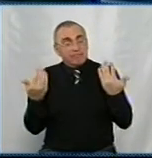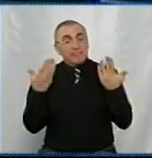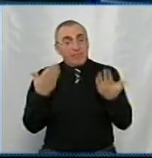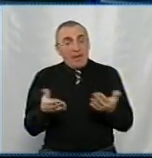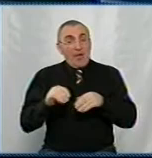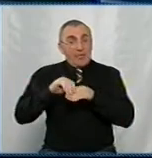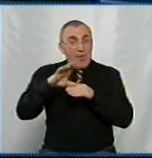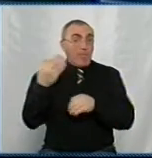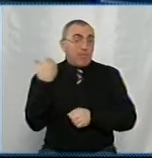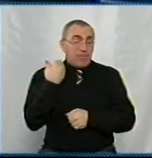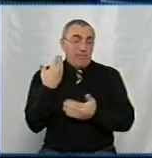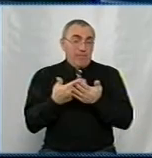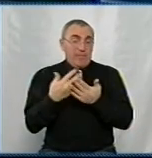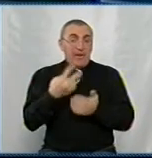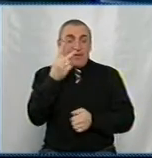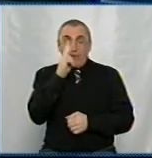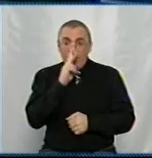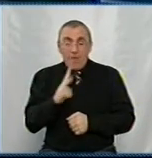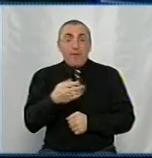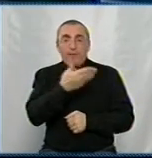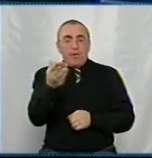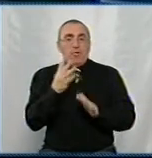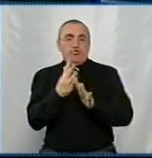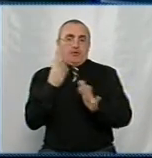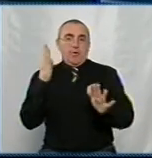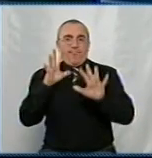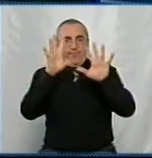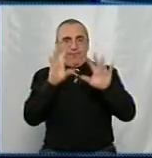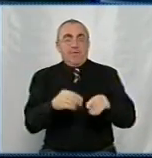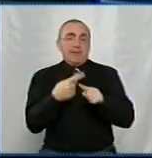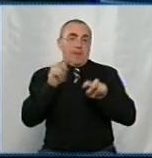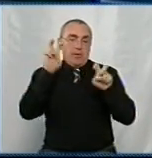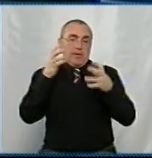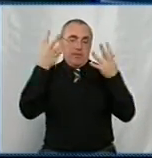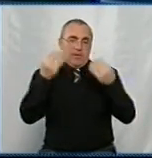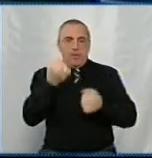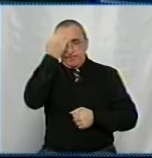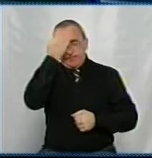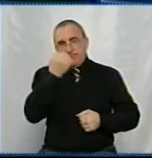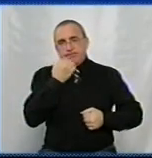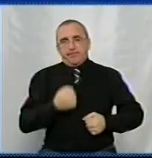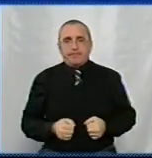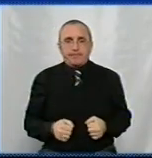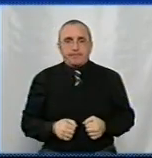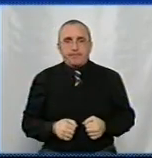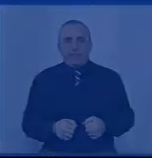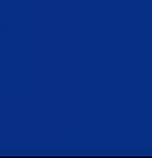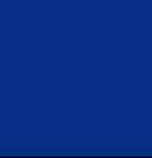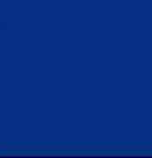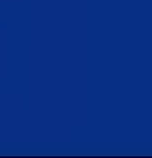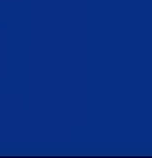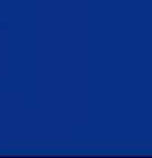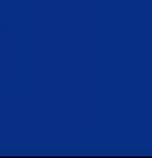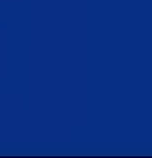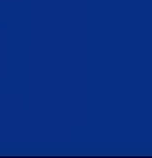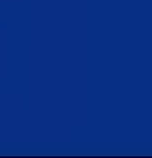накупичили боргів більше, ніж 2 місяці, ви вже в черзі на відкручення. Це була тема дня. Дякую, що дивилися. Дякую. Дякую.